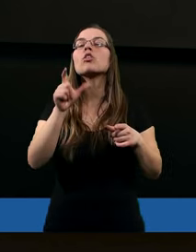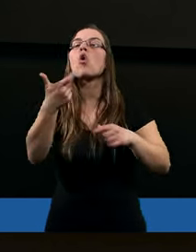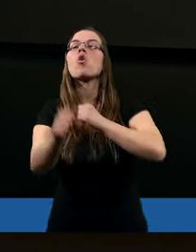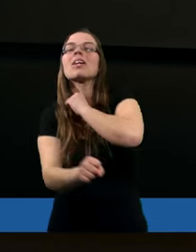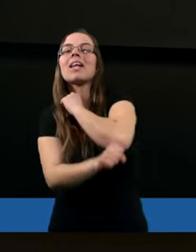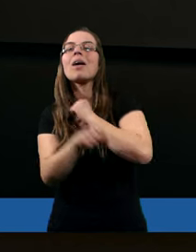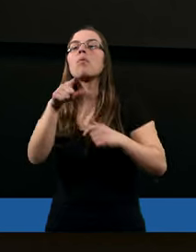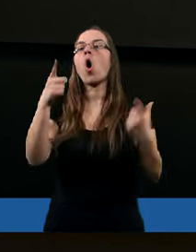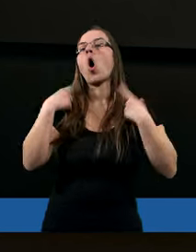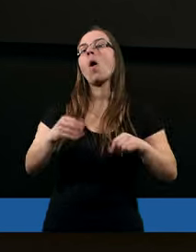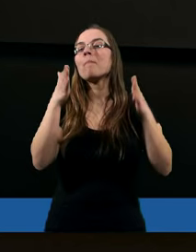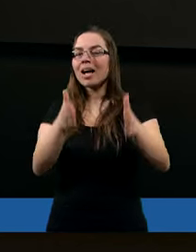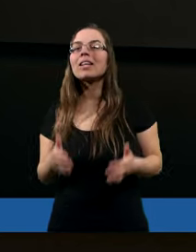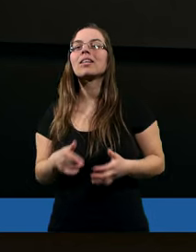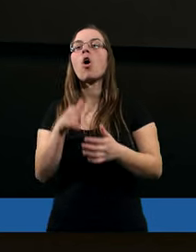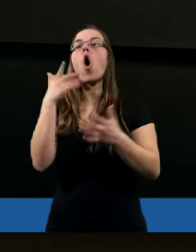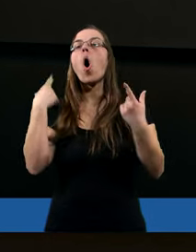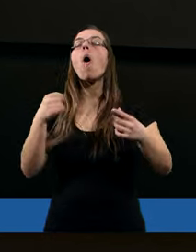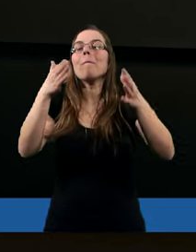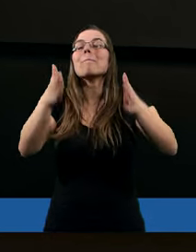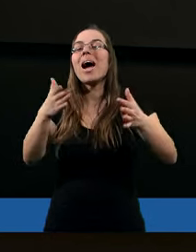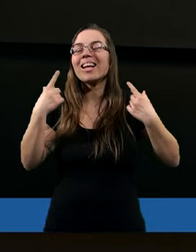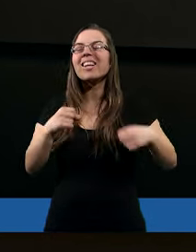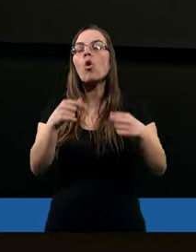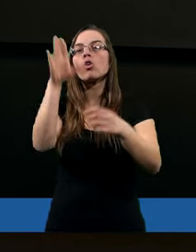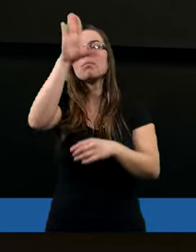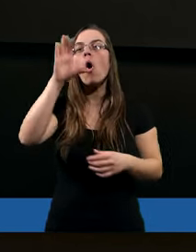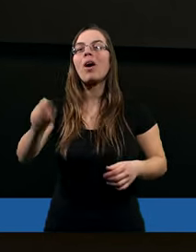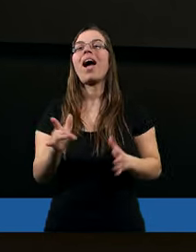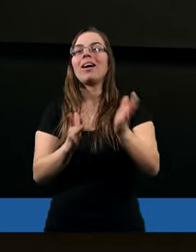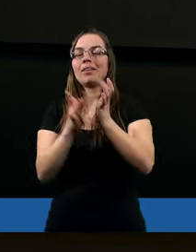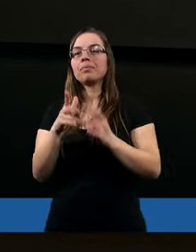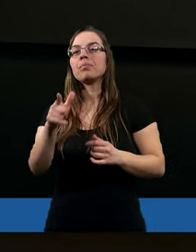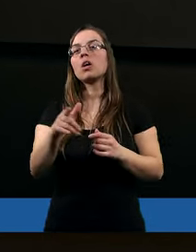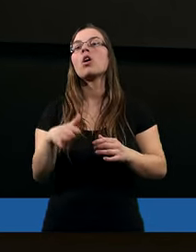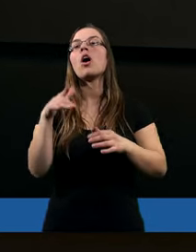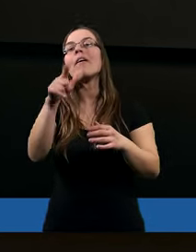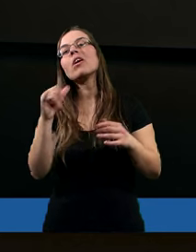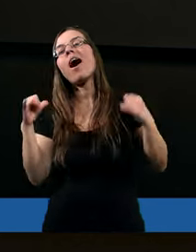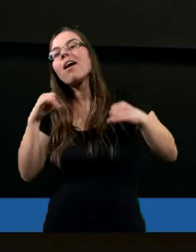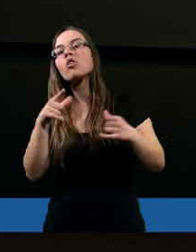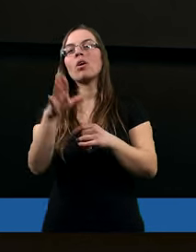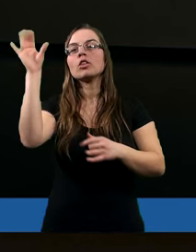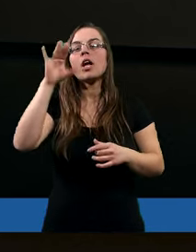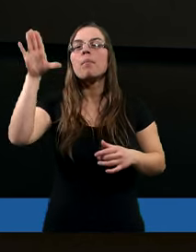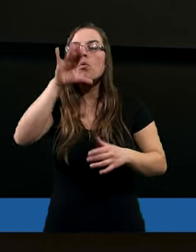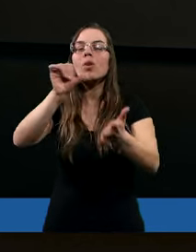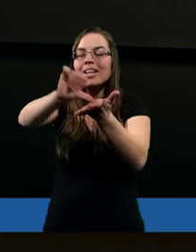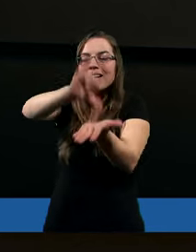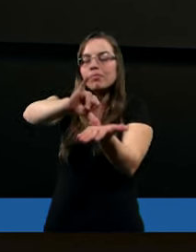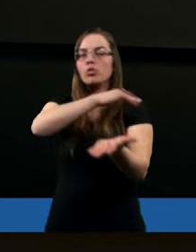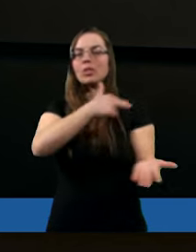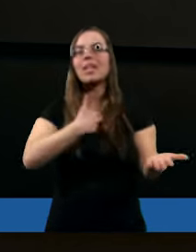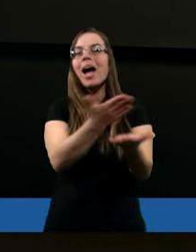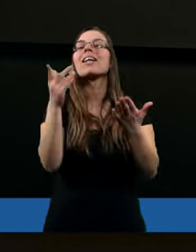zastępuje obecnie obecność Boga. Dlatego, że Chrystus przedtem był Emanuelem, czyli Bóg pośród nas,